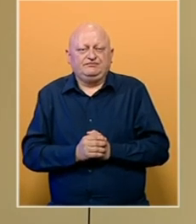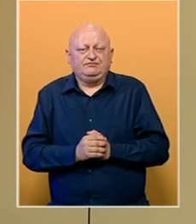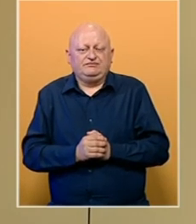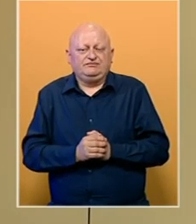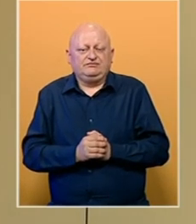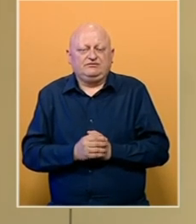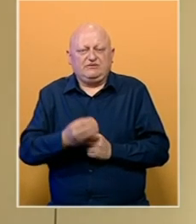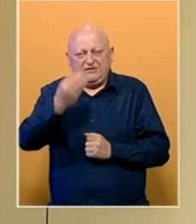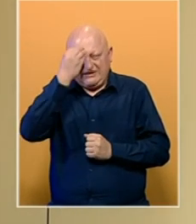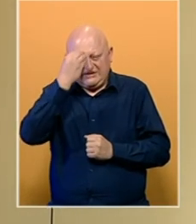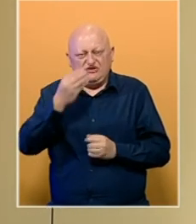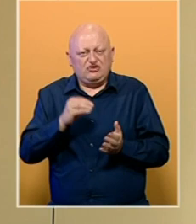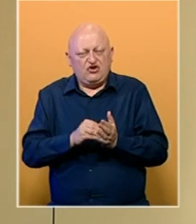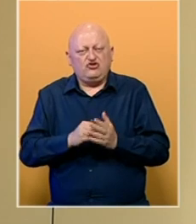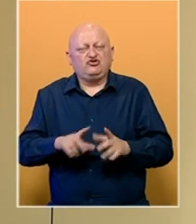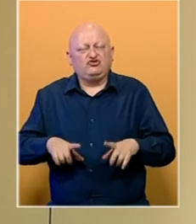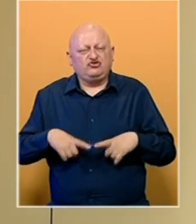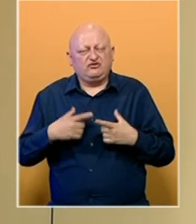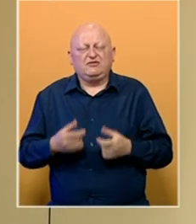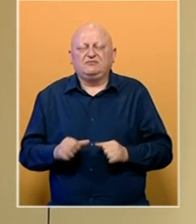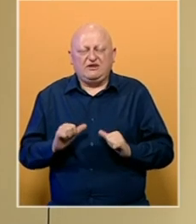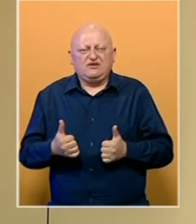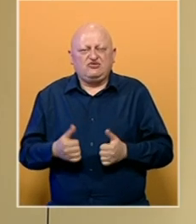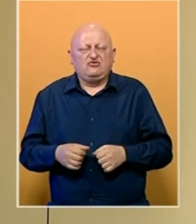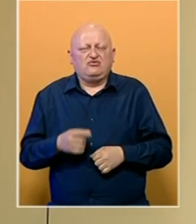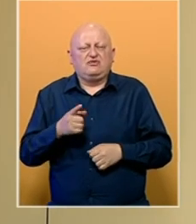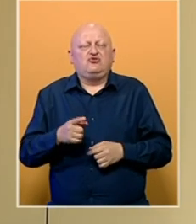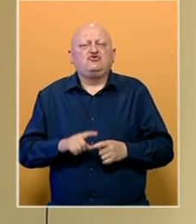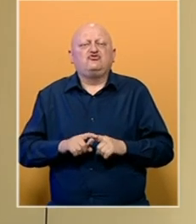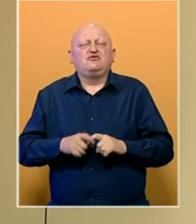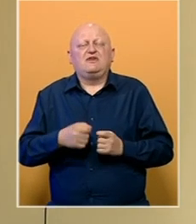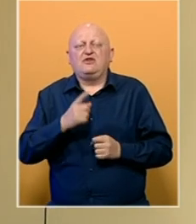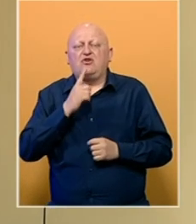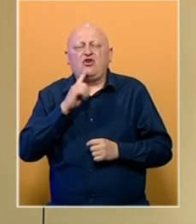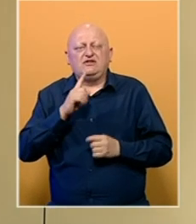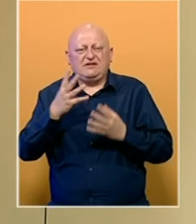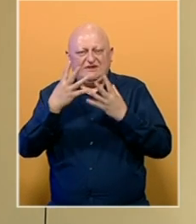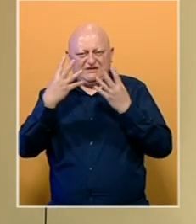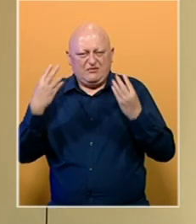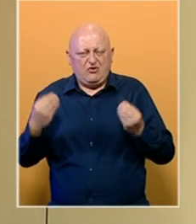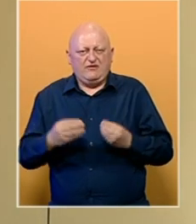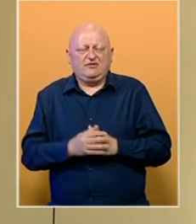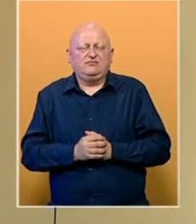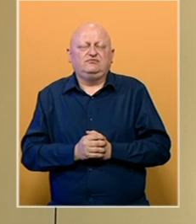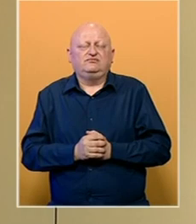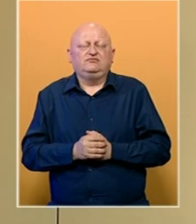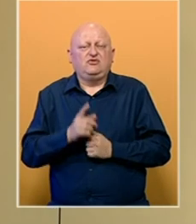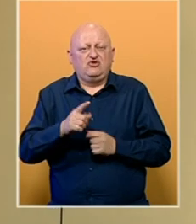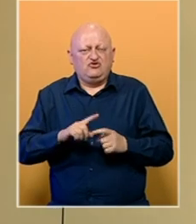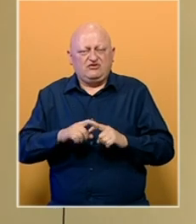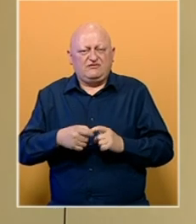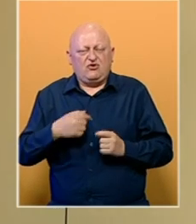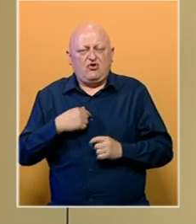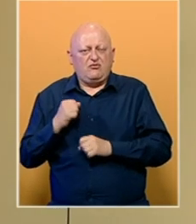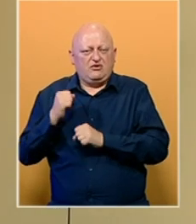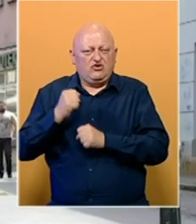Sjećanja su vam još živa? Vrlo. Da vam kažem, to su stvari koje se ne zaboravljaju. To su stvari koje mi